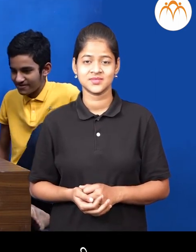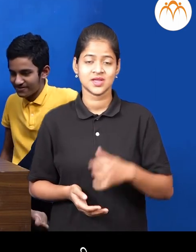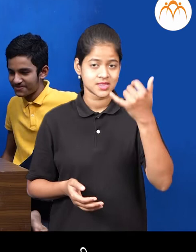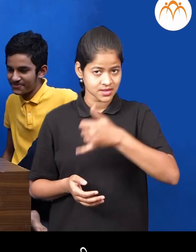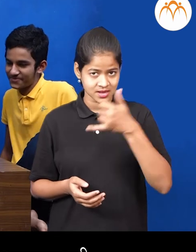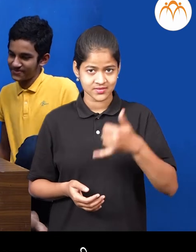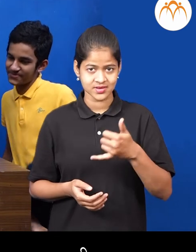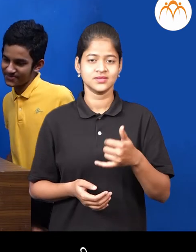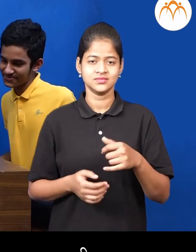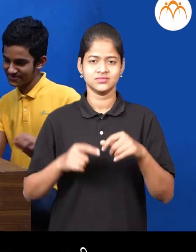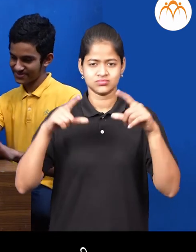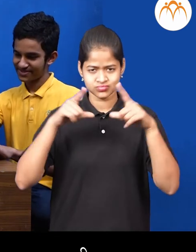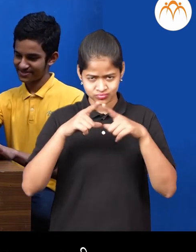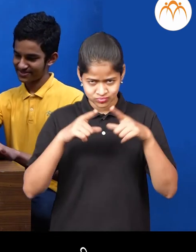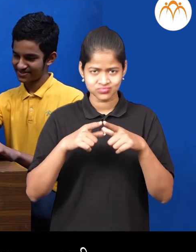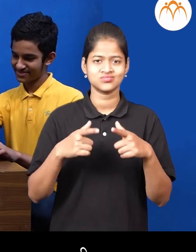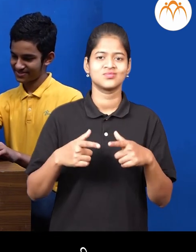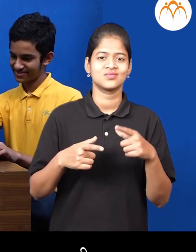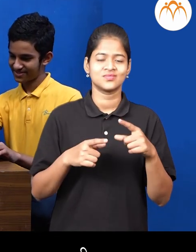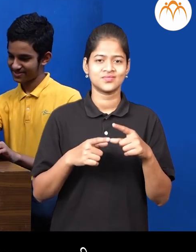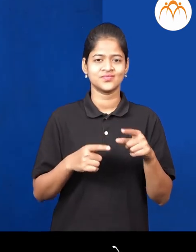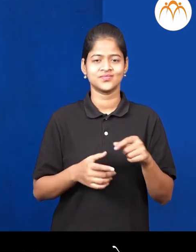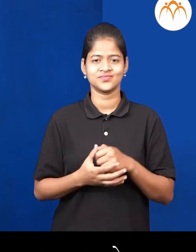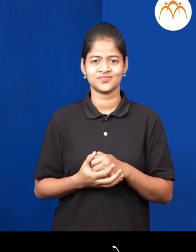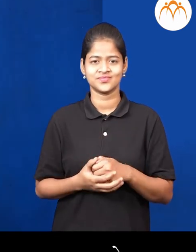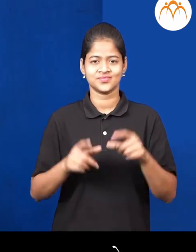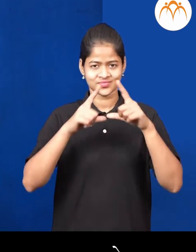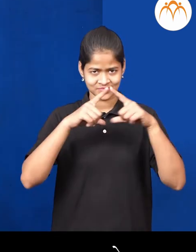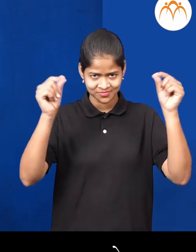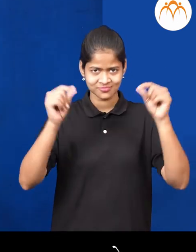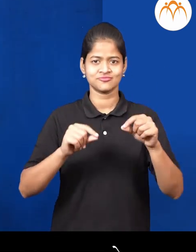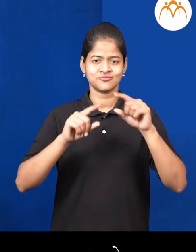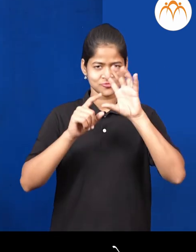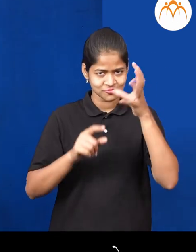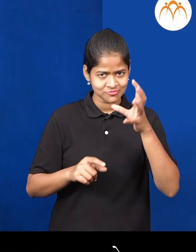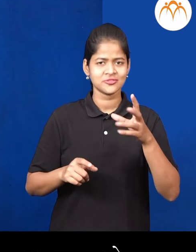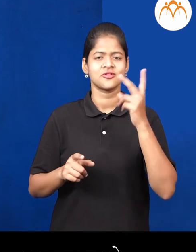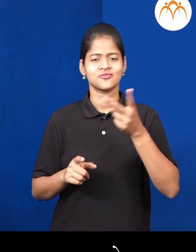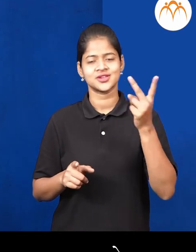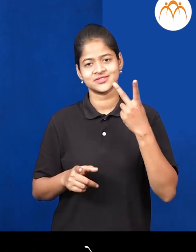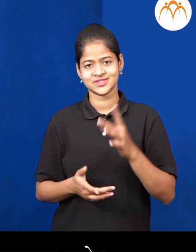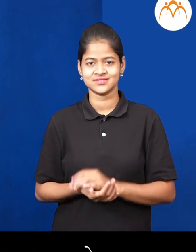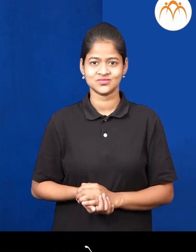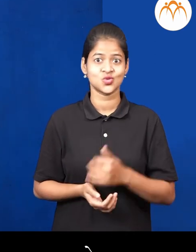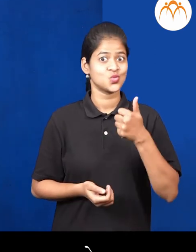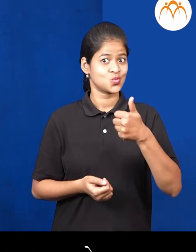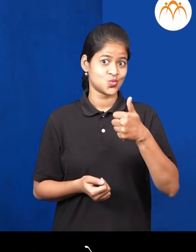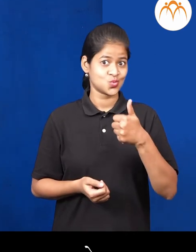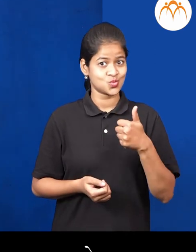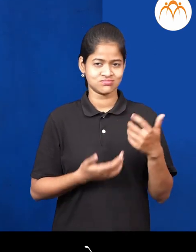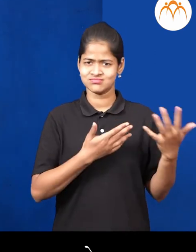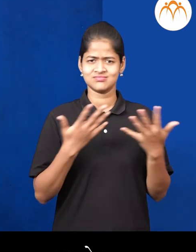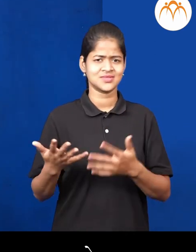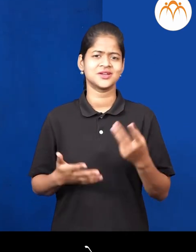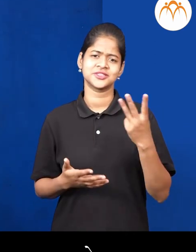दादा ने दोन ही आकाराचे वस्तु आणले की आता बगुयाता कुठला कुठले वस्तु आणलेद अरे वा ती